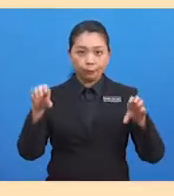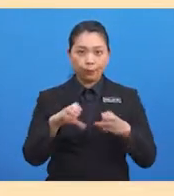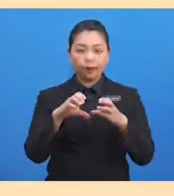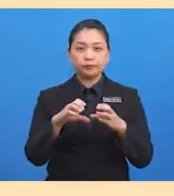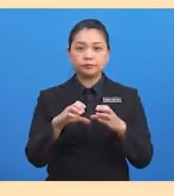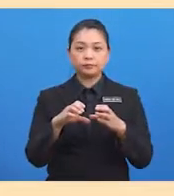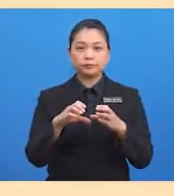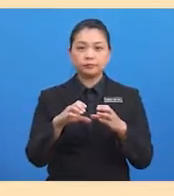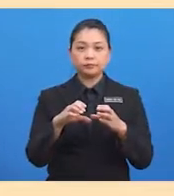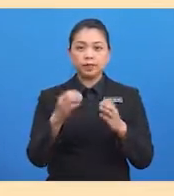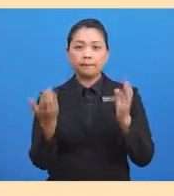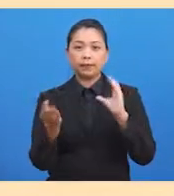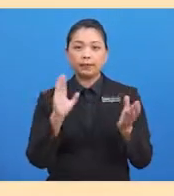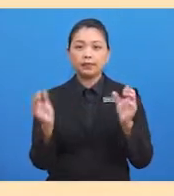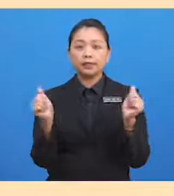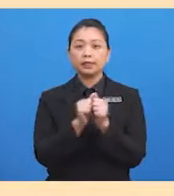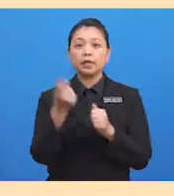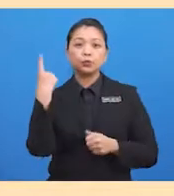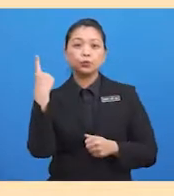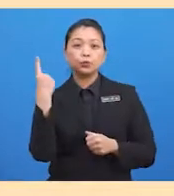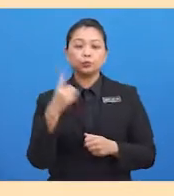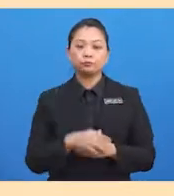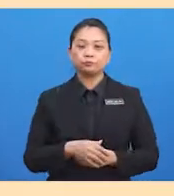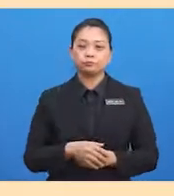Paleolitik dan Zaman Mesolitik.